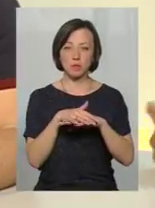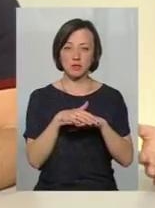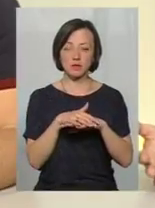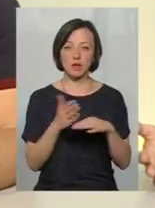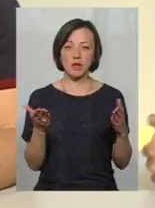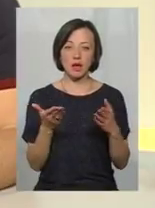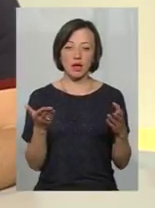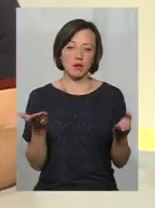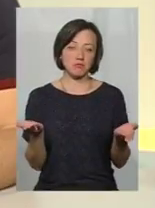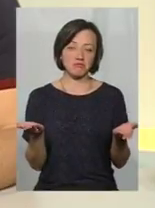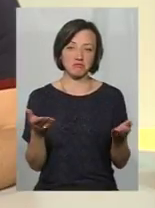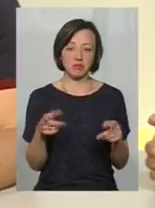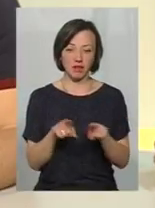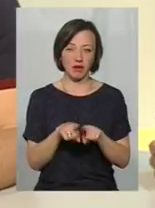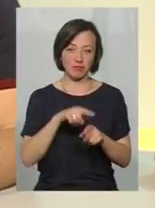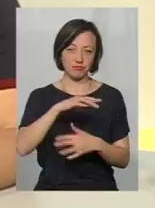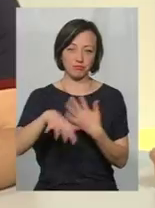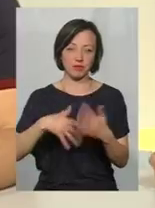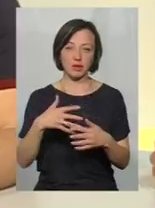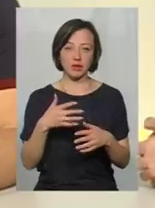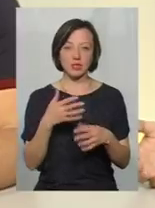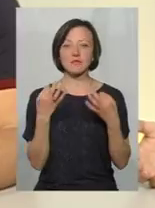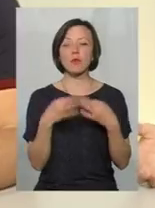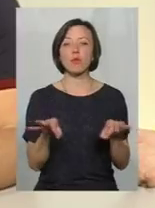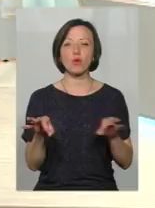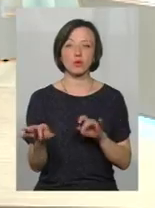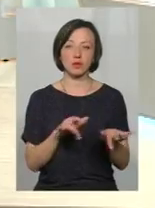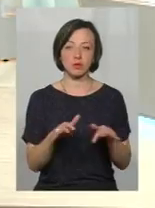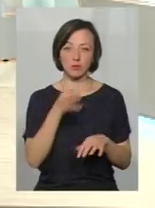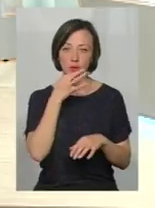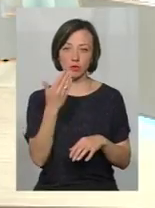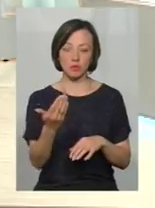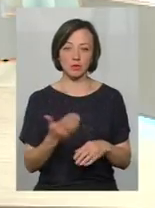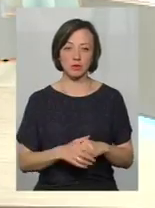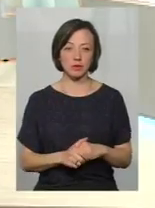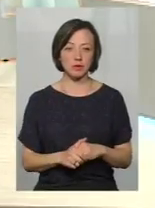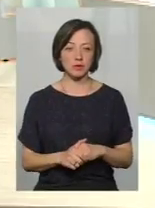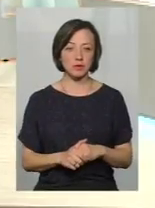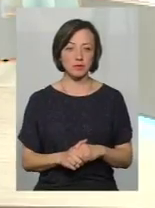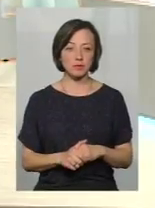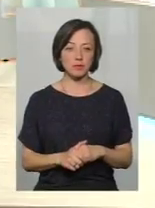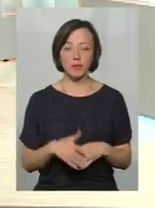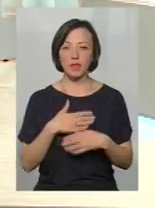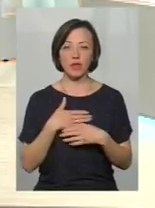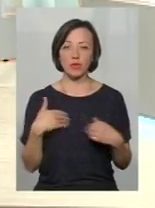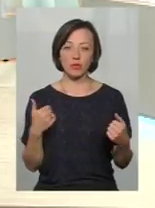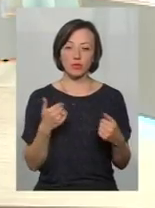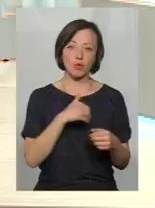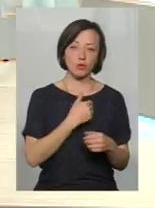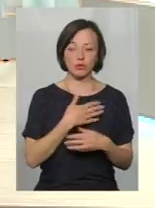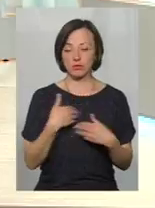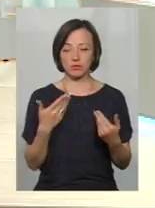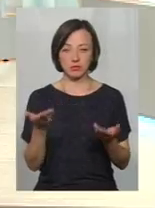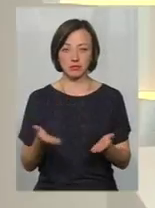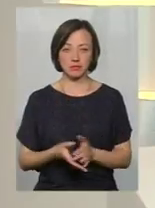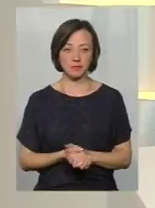яке є безпечним. Їм подобається, як вони так називають, свобода дій. Це їхня свобода. Вони хочуть п'ють, хочуть рідуть. Це